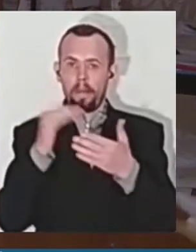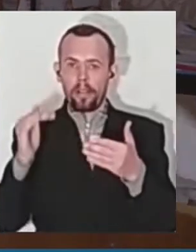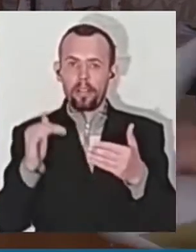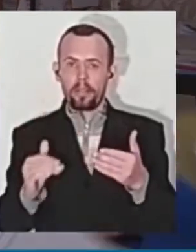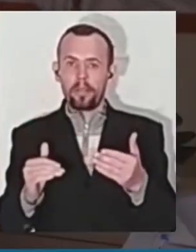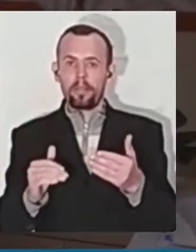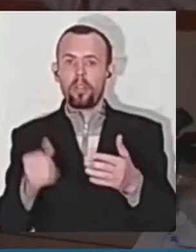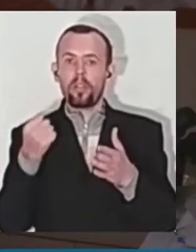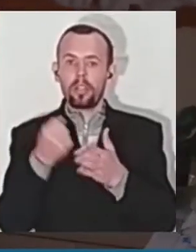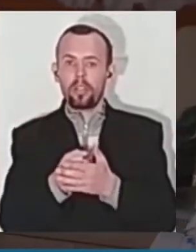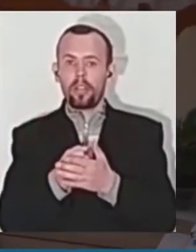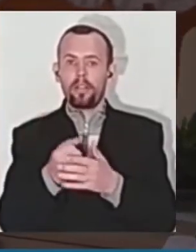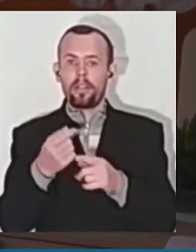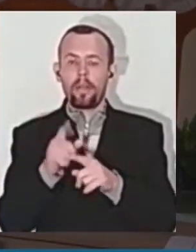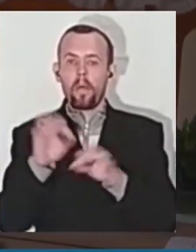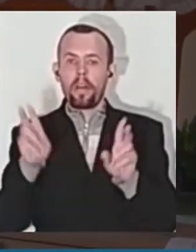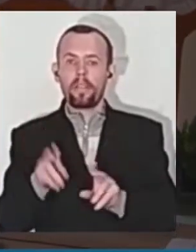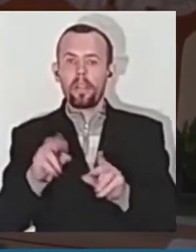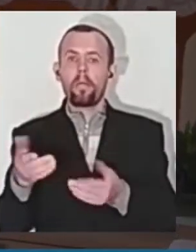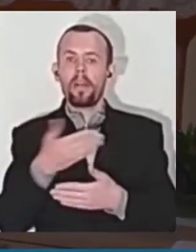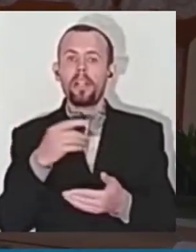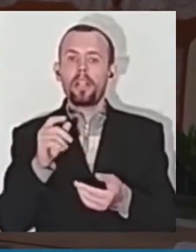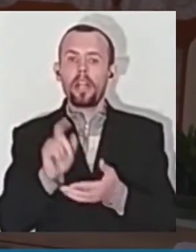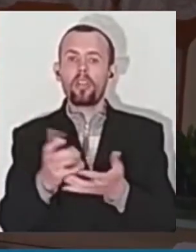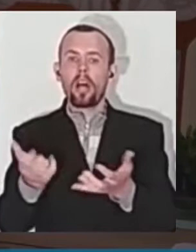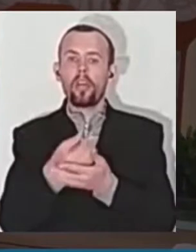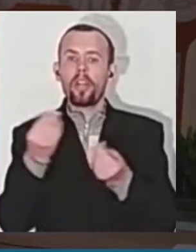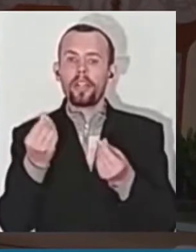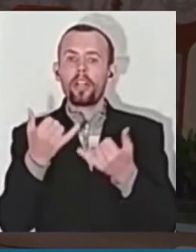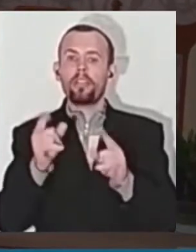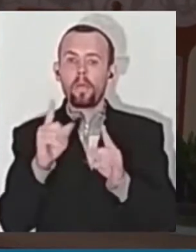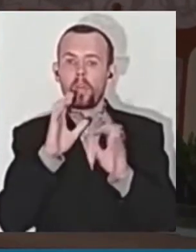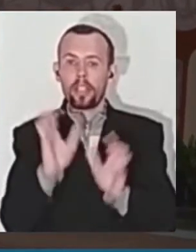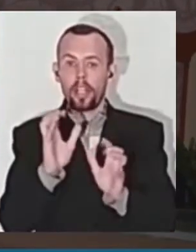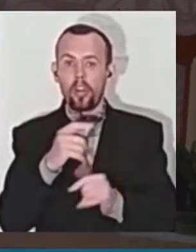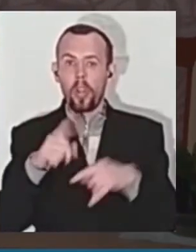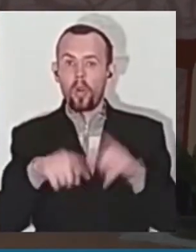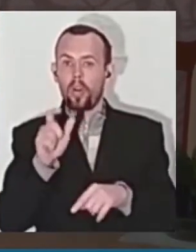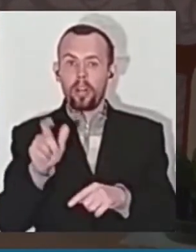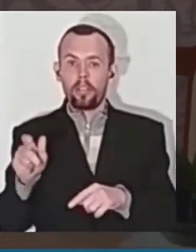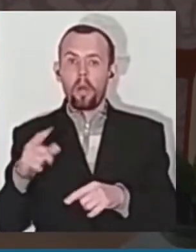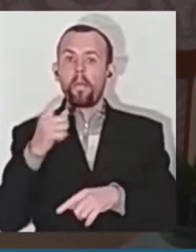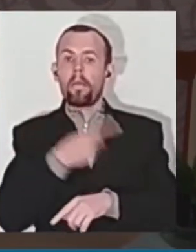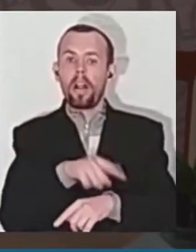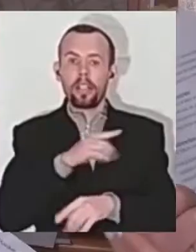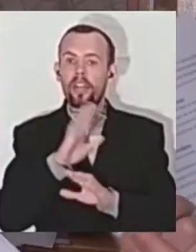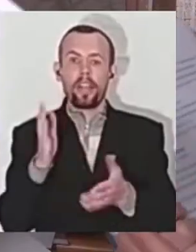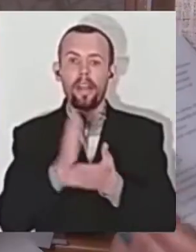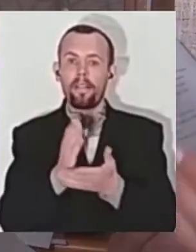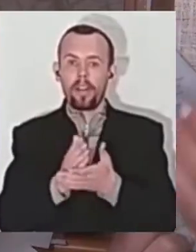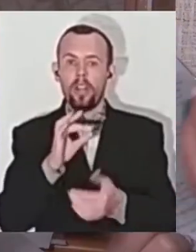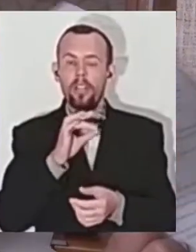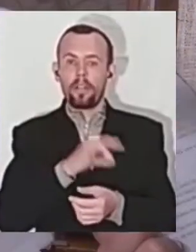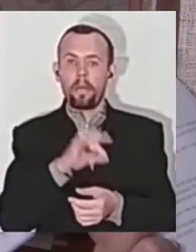новим правилам. Ми маємо знаходити гроші, щоб підтримувати їхніх родів. Більниця не є прибыльним підприємством.